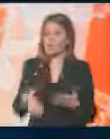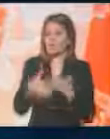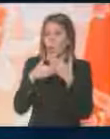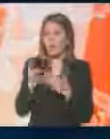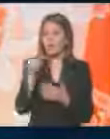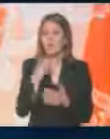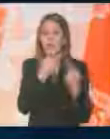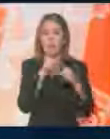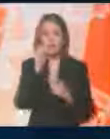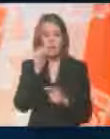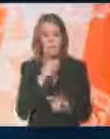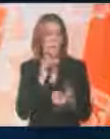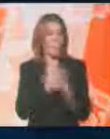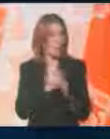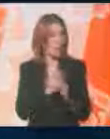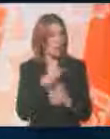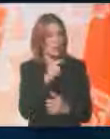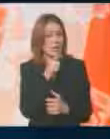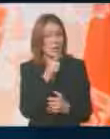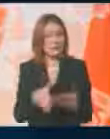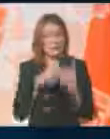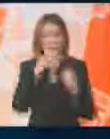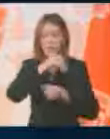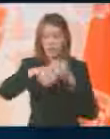raznih ljudi, prijatelja, porodice.